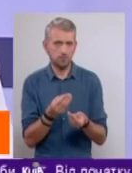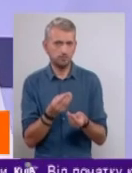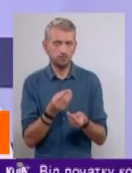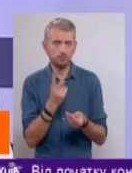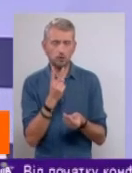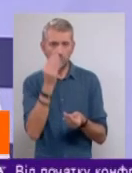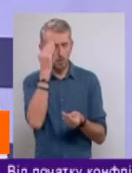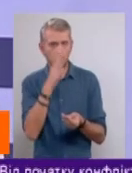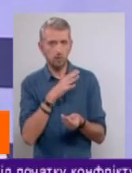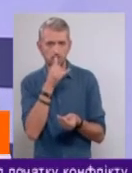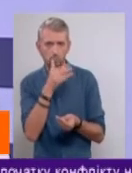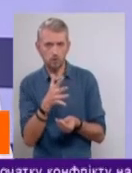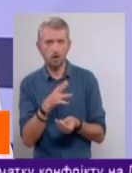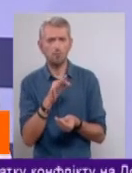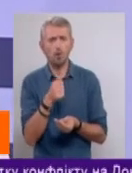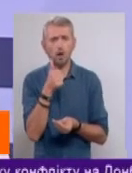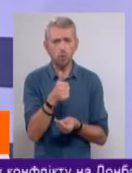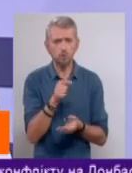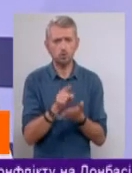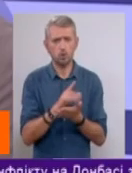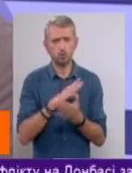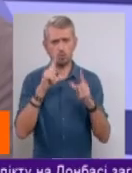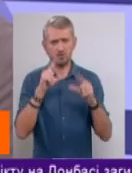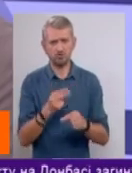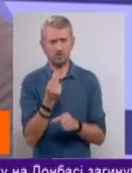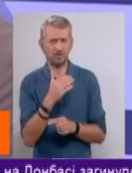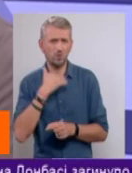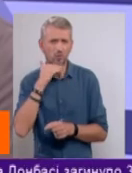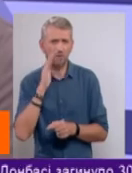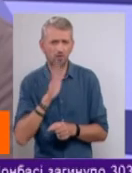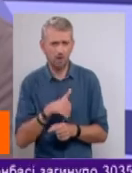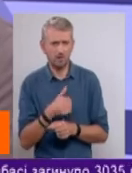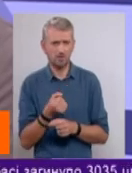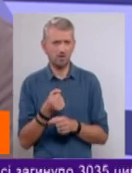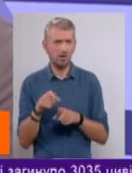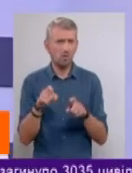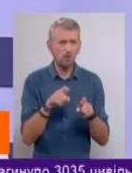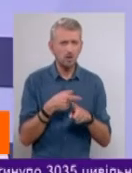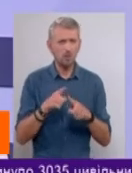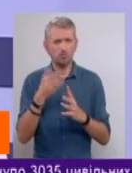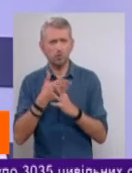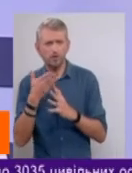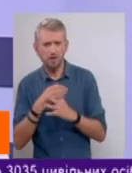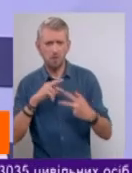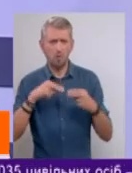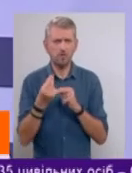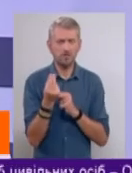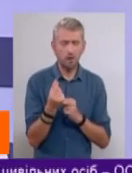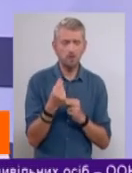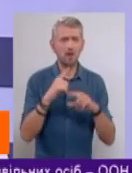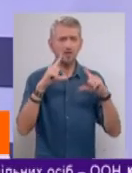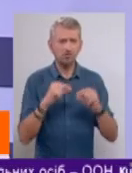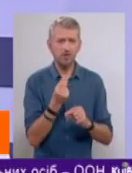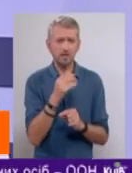мнений быть не може. Але по-хорошему должны бути снижені тарифи. Ну, хватит относиться с цими субсидиями, с историей монетизиції і прочих вещах. Снижайте